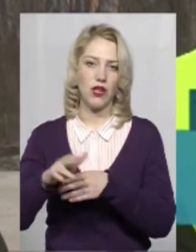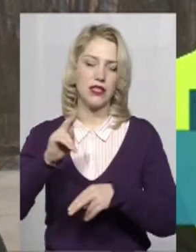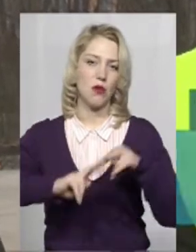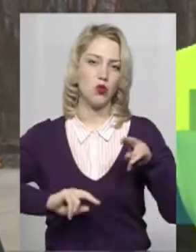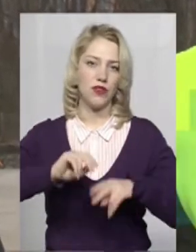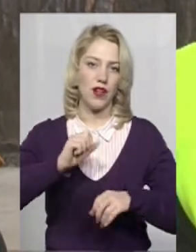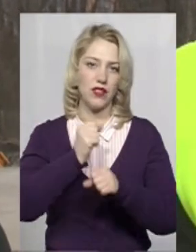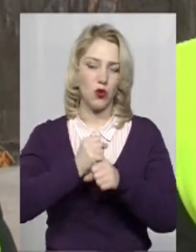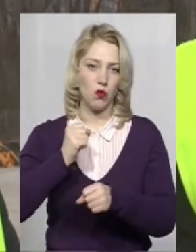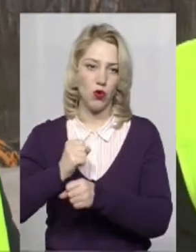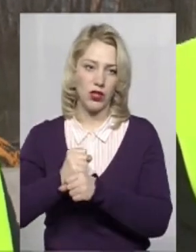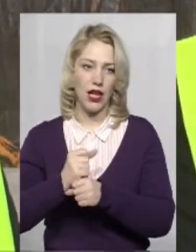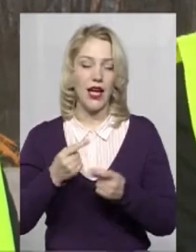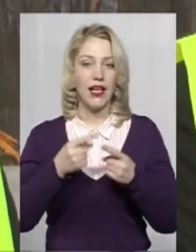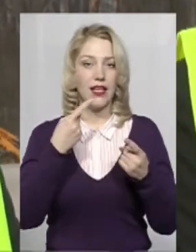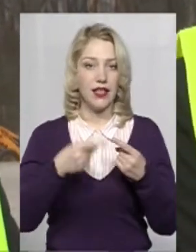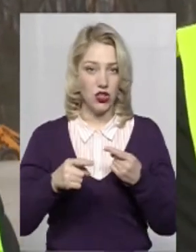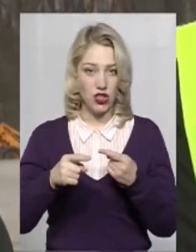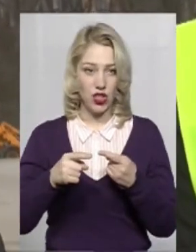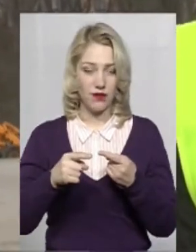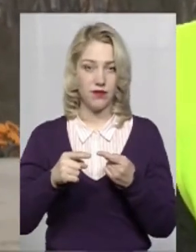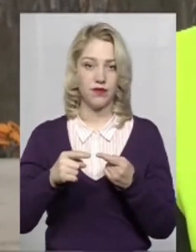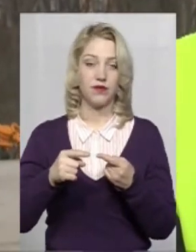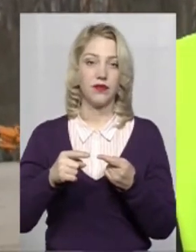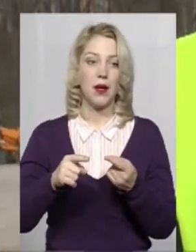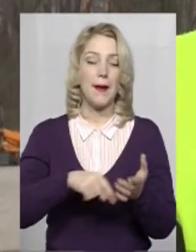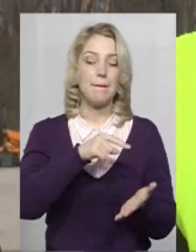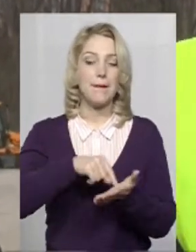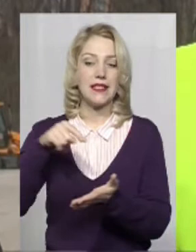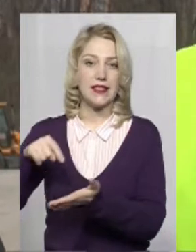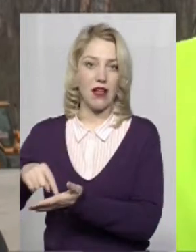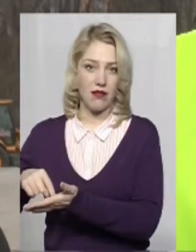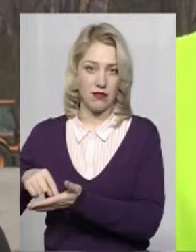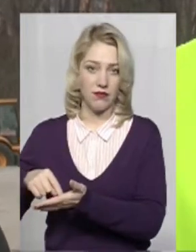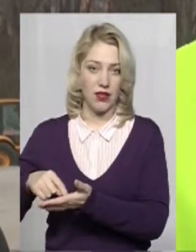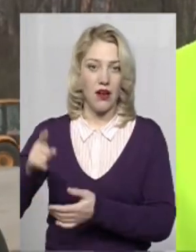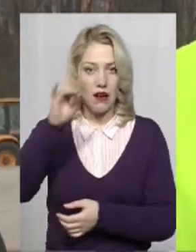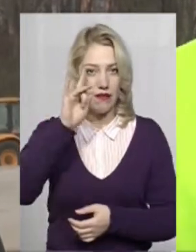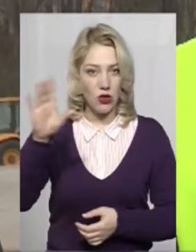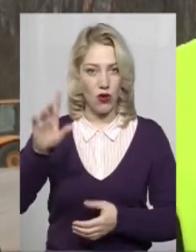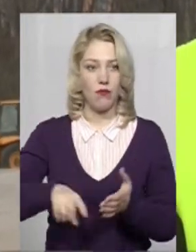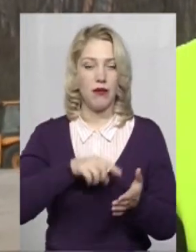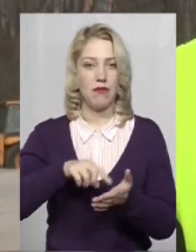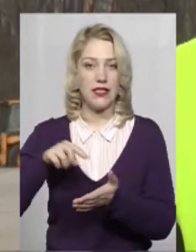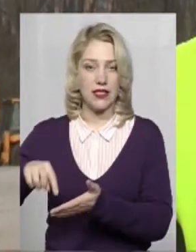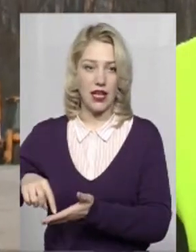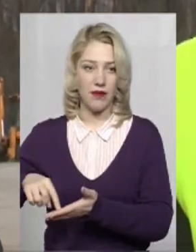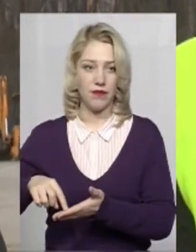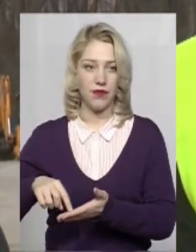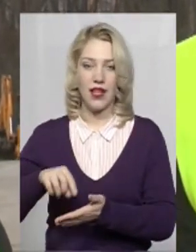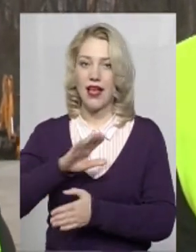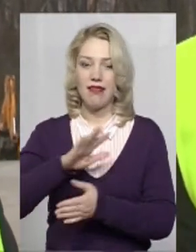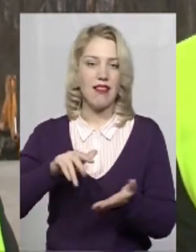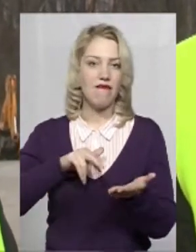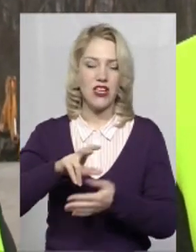роботи. І інші міста, відомі міста, не